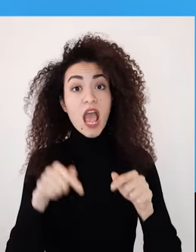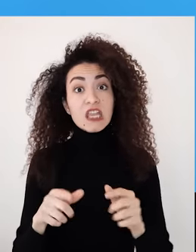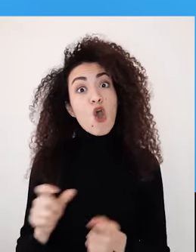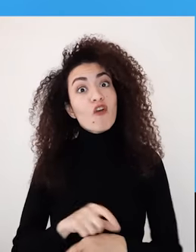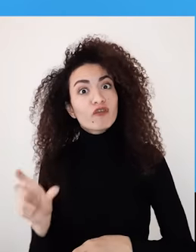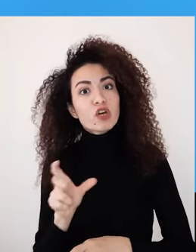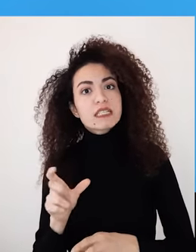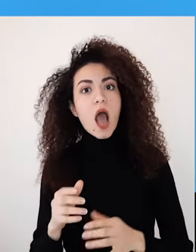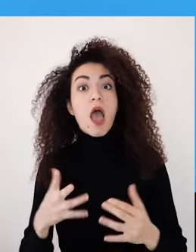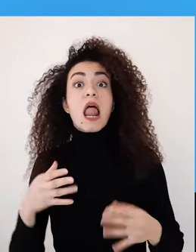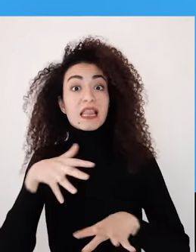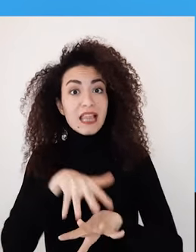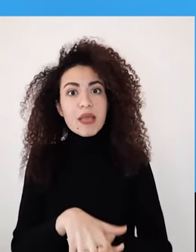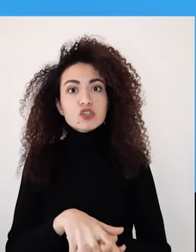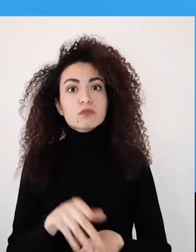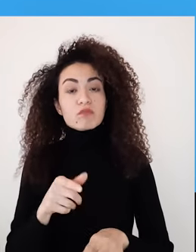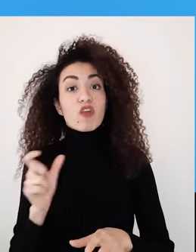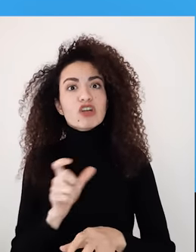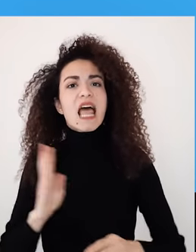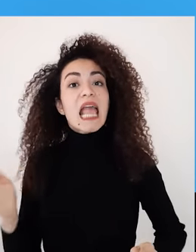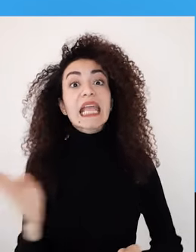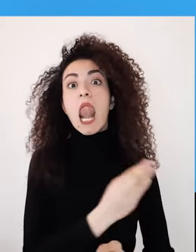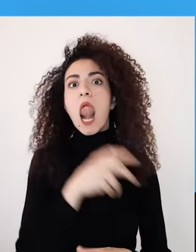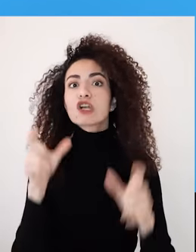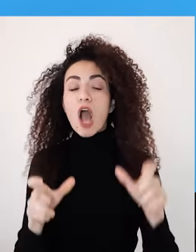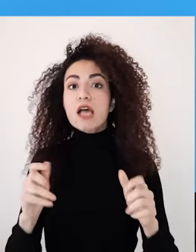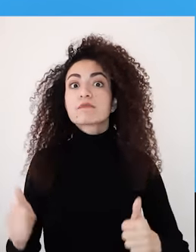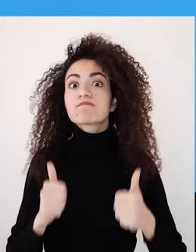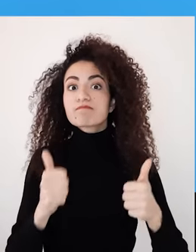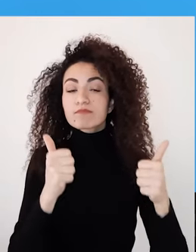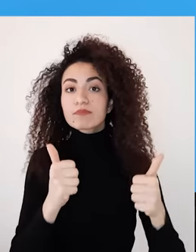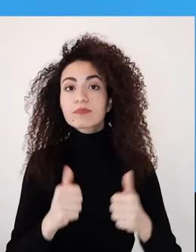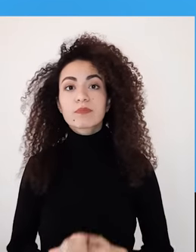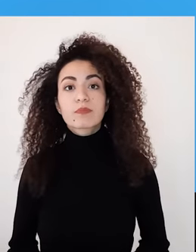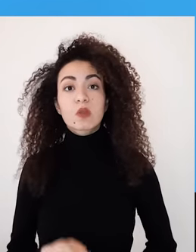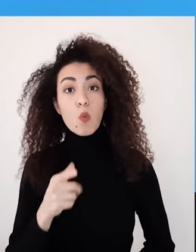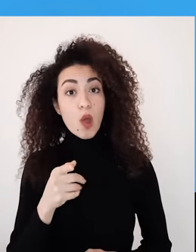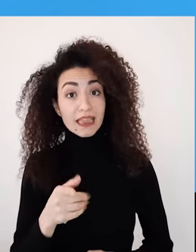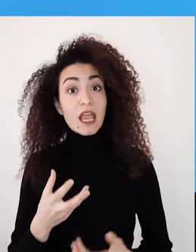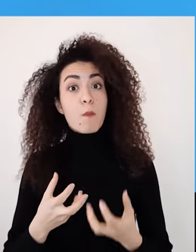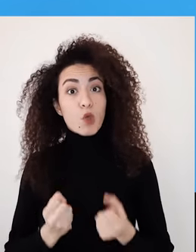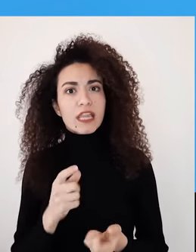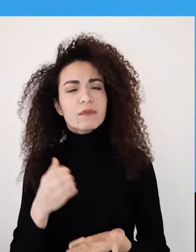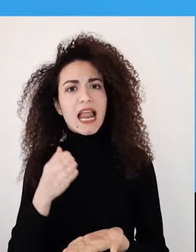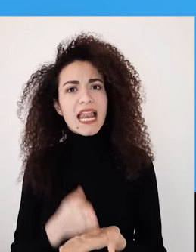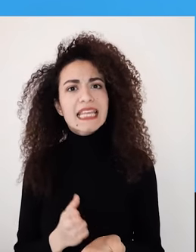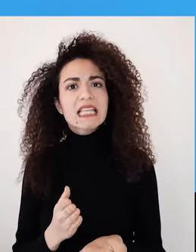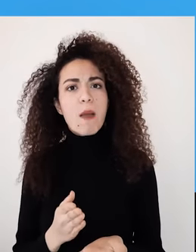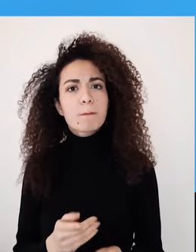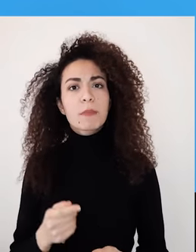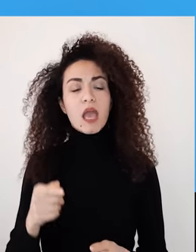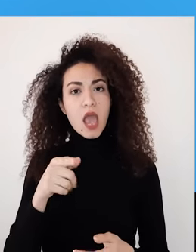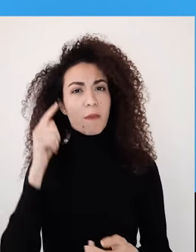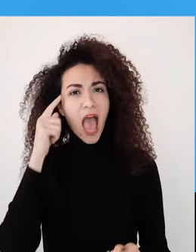فرصة تنمية وإذدهار للجماعة عامة؟ وكيف يمكن لك أن تبحثي وتلتزمي بهدف جماعي ذات